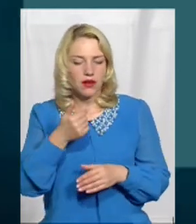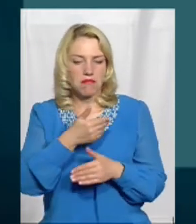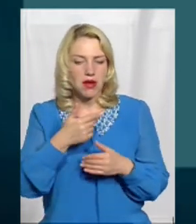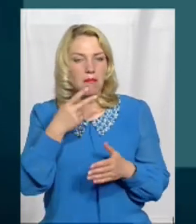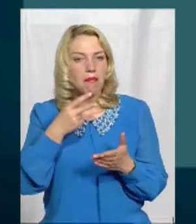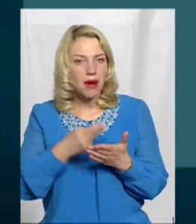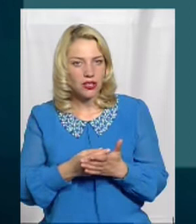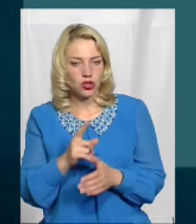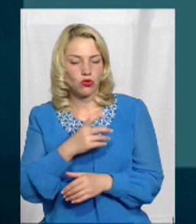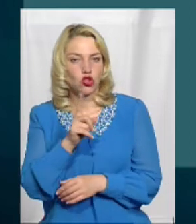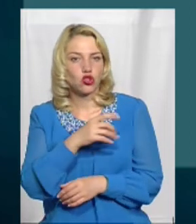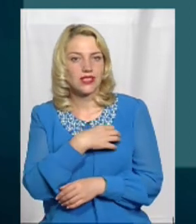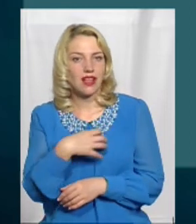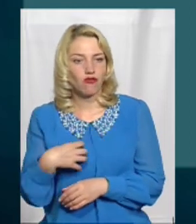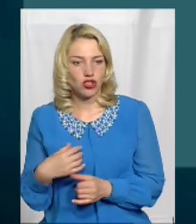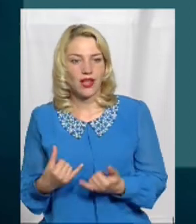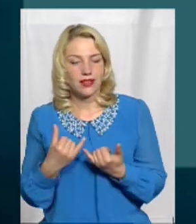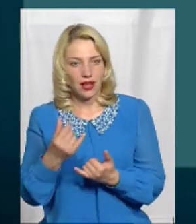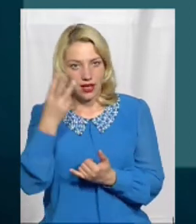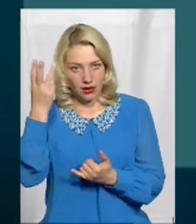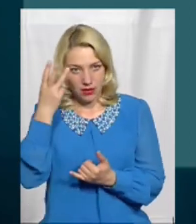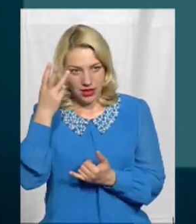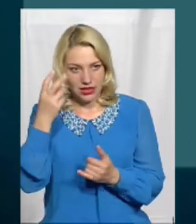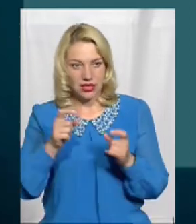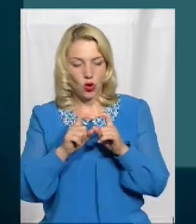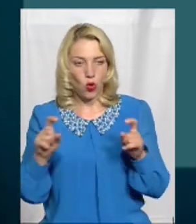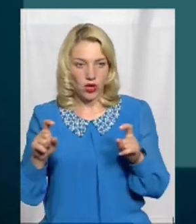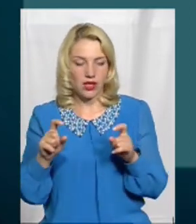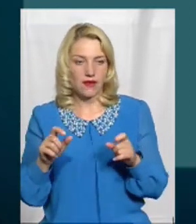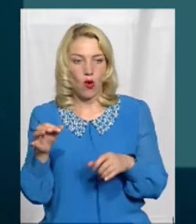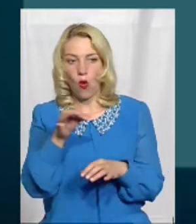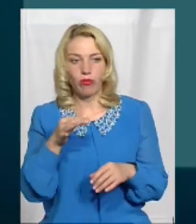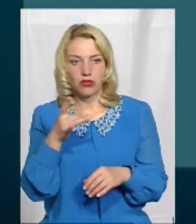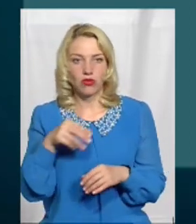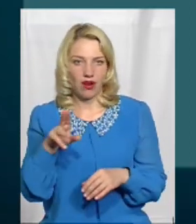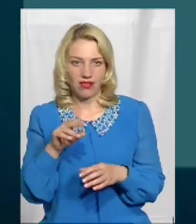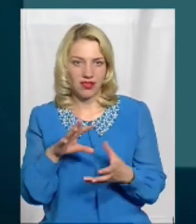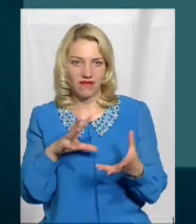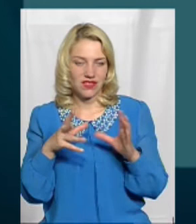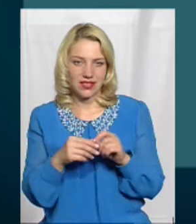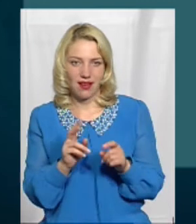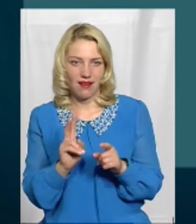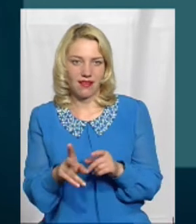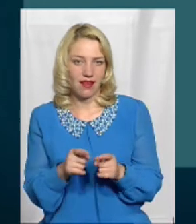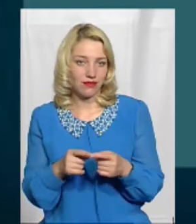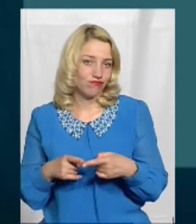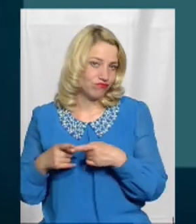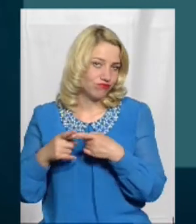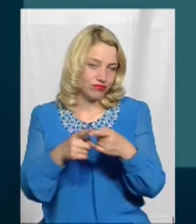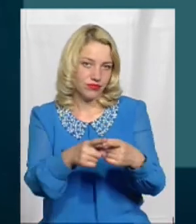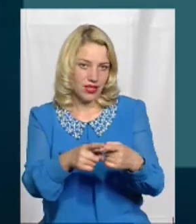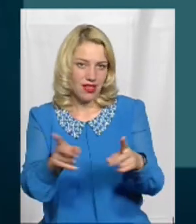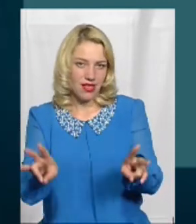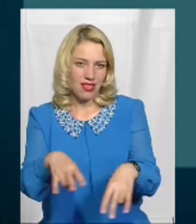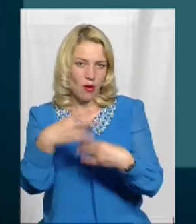Славуцька для хмельницьких органів обласної влади Взагалі це, мабуть, як щось таке не потрібне Нас